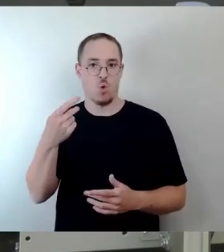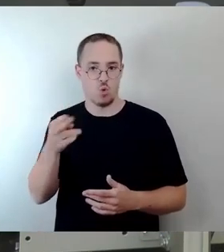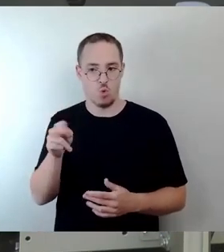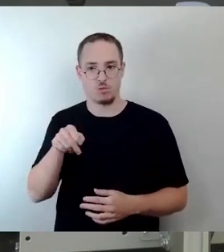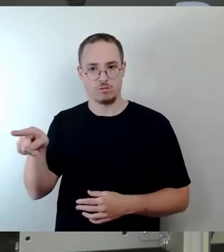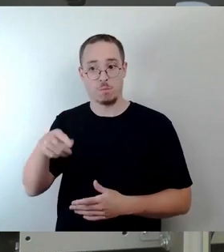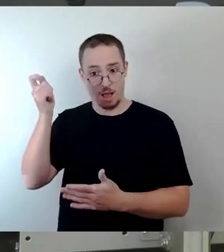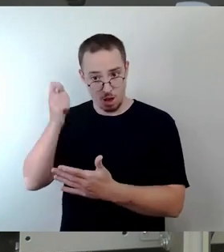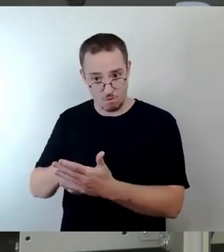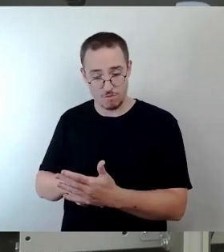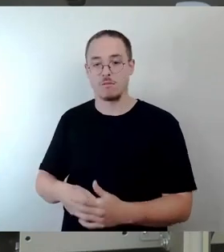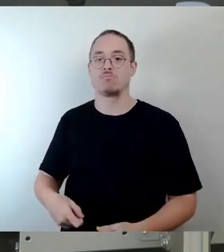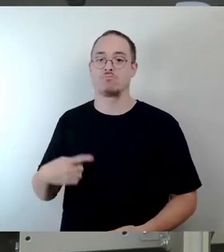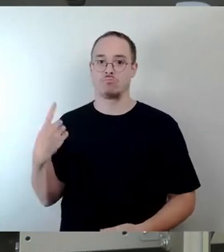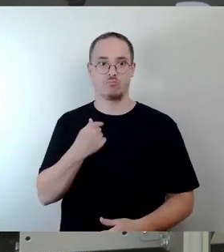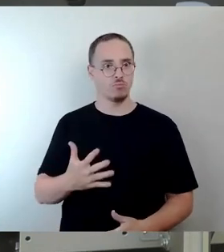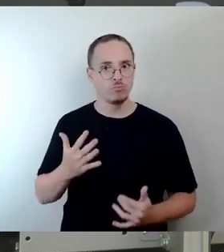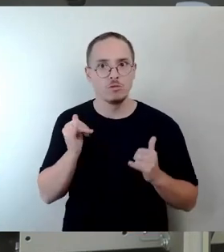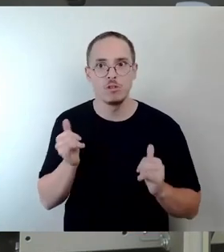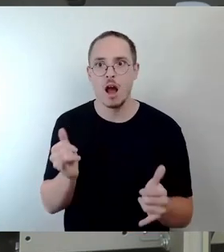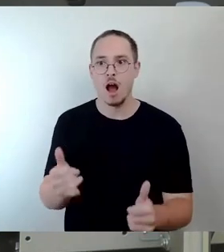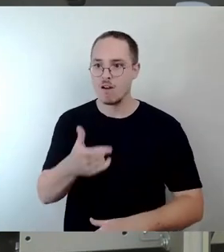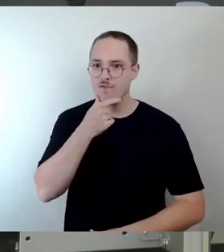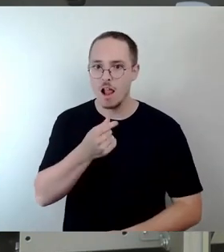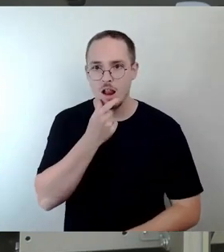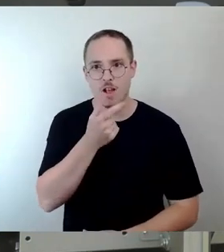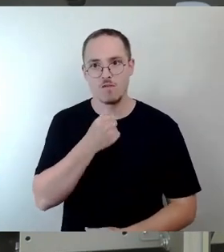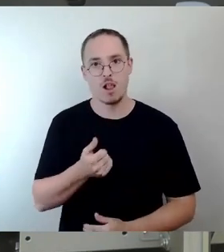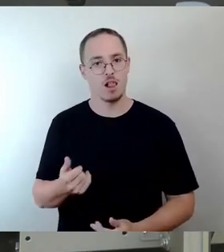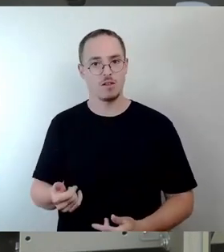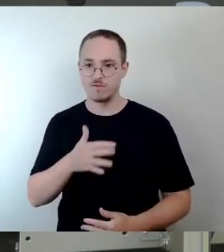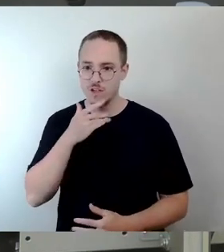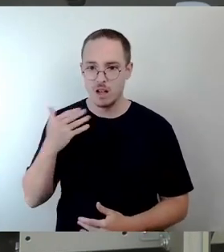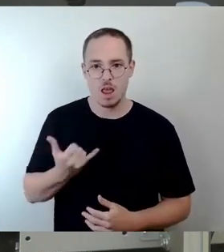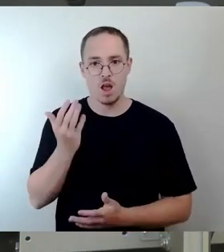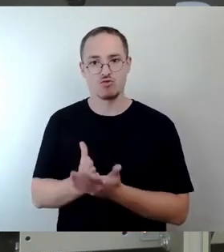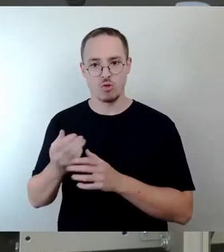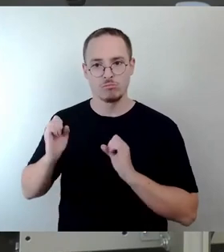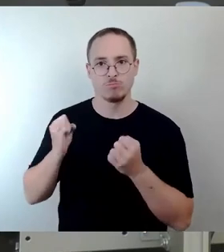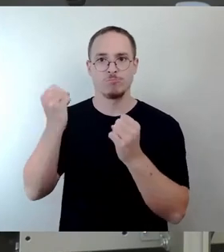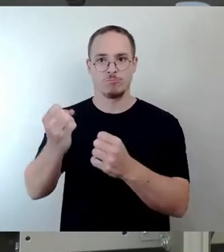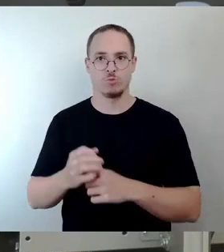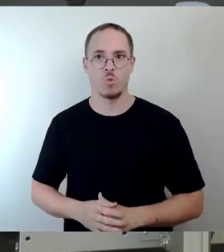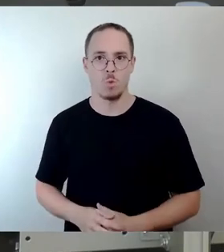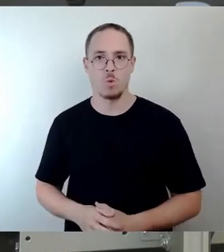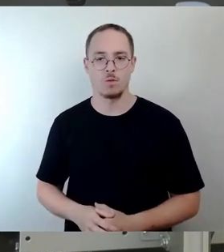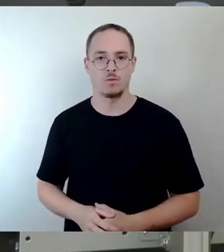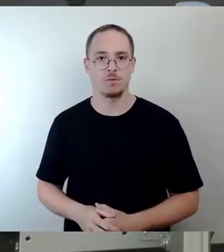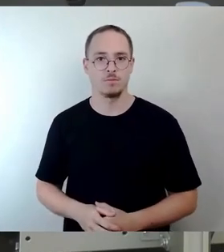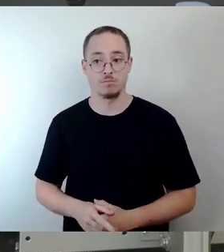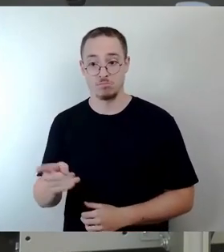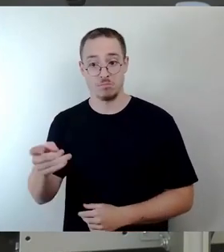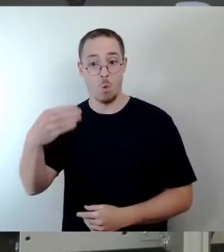haben wir uns dafür eingesetzt. Das Kunsthaus hat in den letzten Jahren das Gebäude nicht vor sich hin dämmern lassen, sondern das Haus